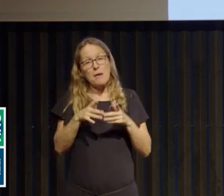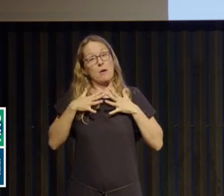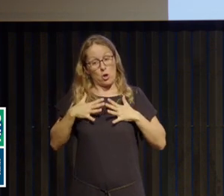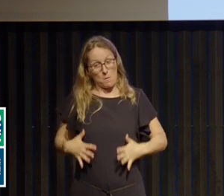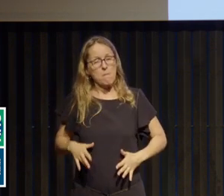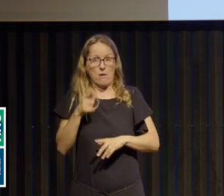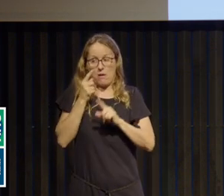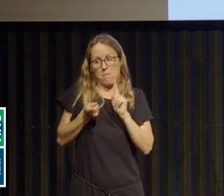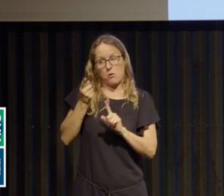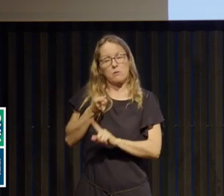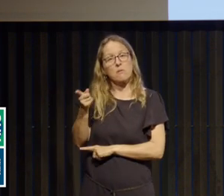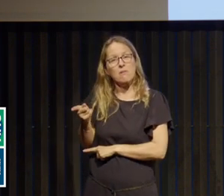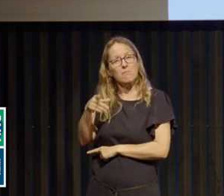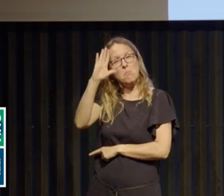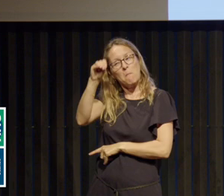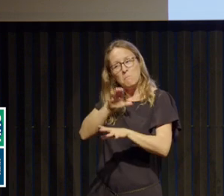sont extrêmement